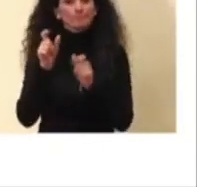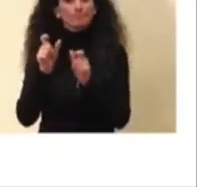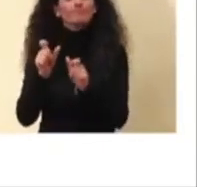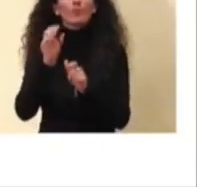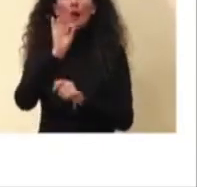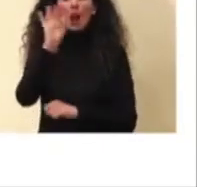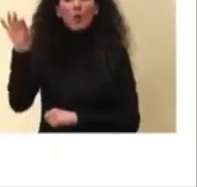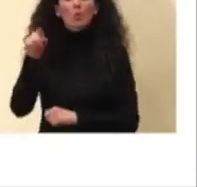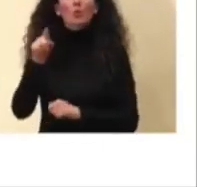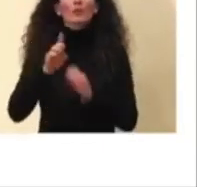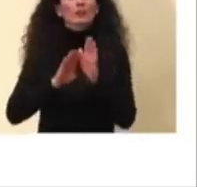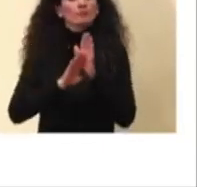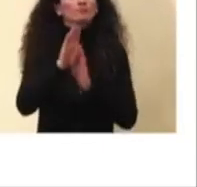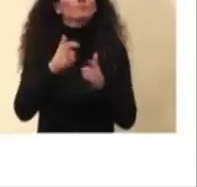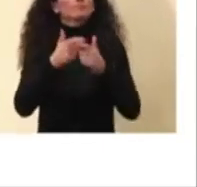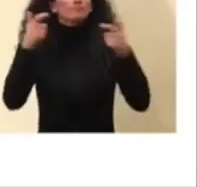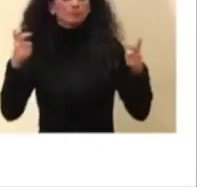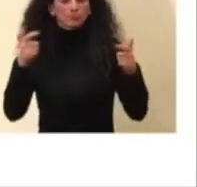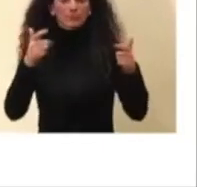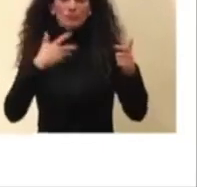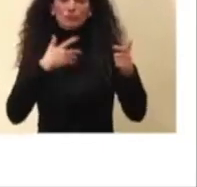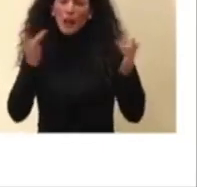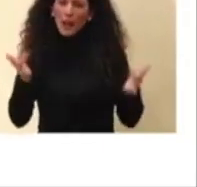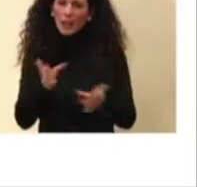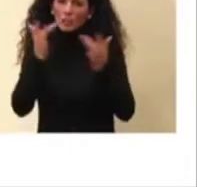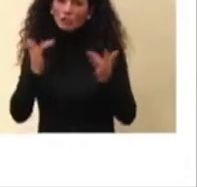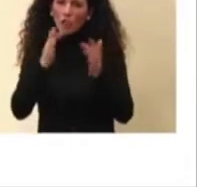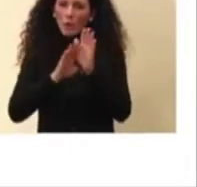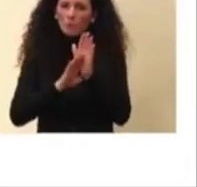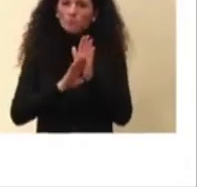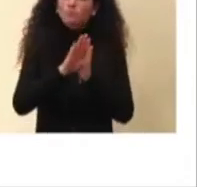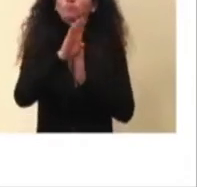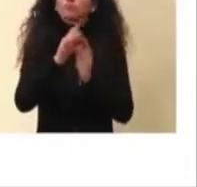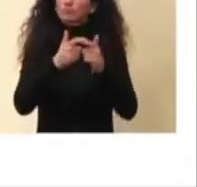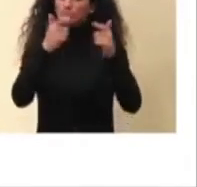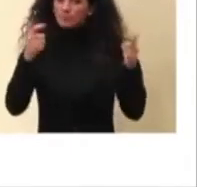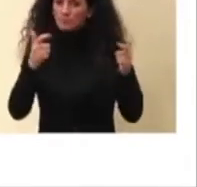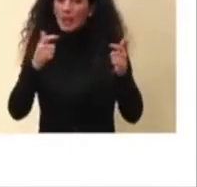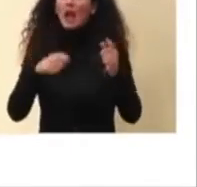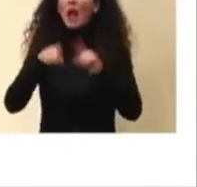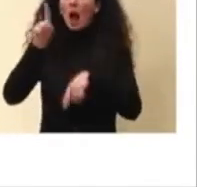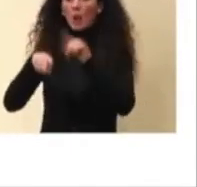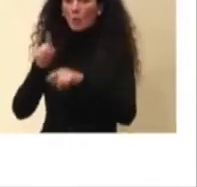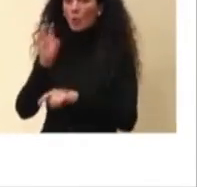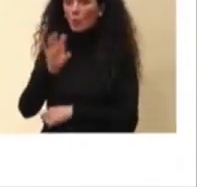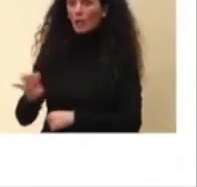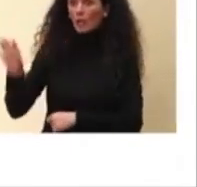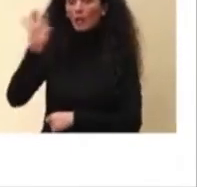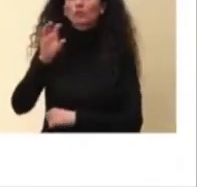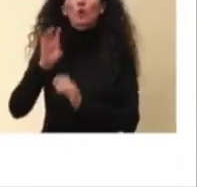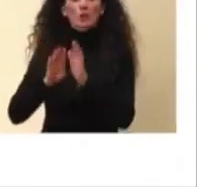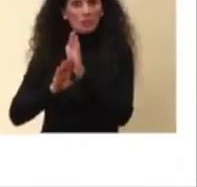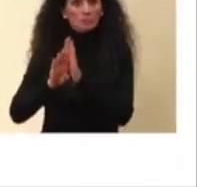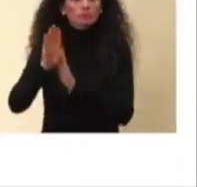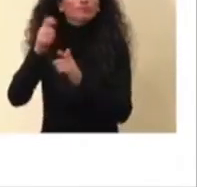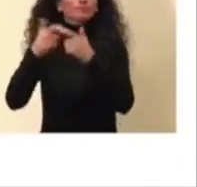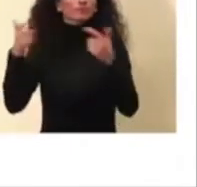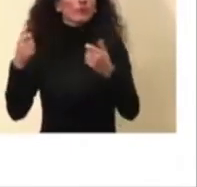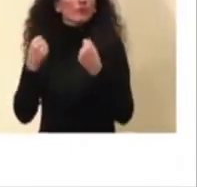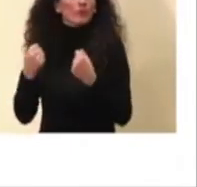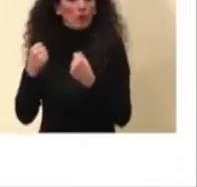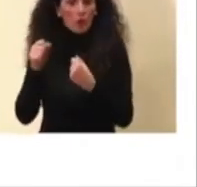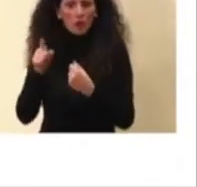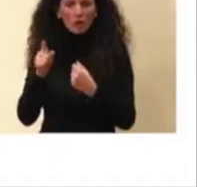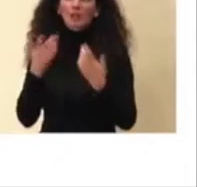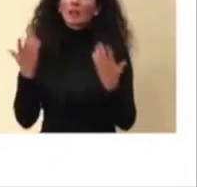'incidenza, in alcuni casi è appena accennata, in alcuni casi è un po' più consistente però vedete che il quadro